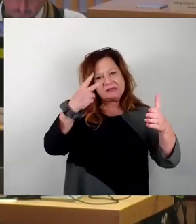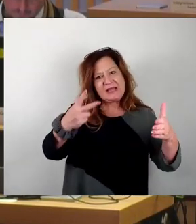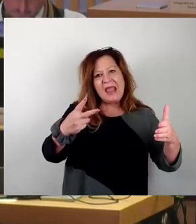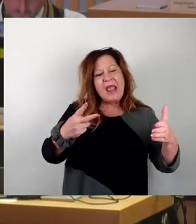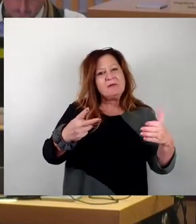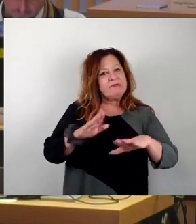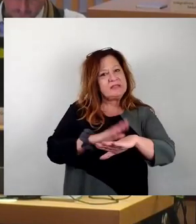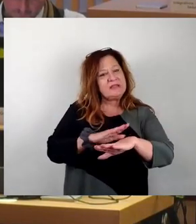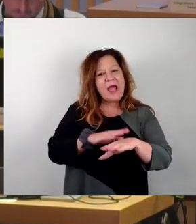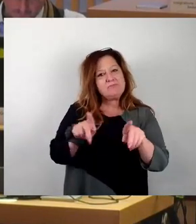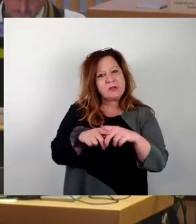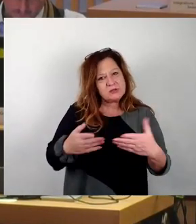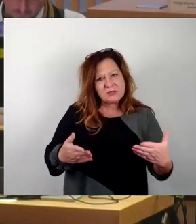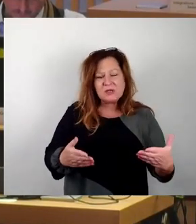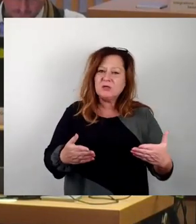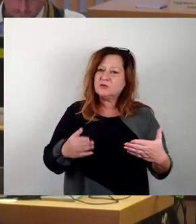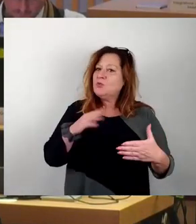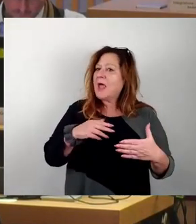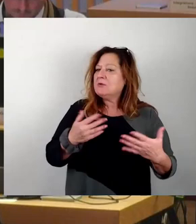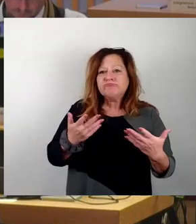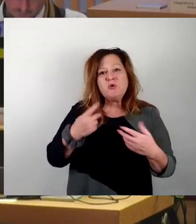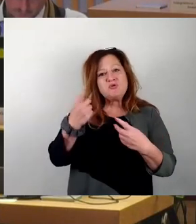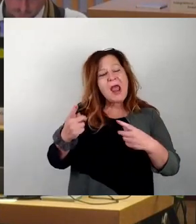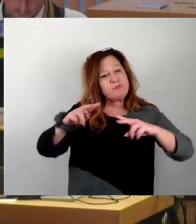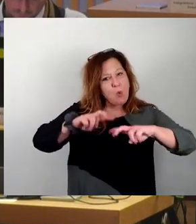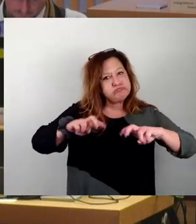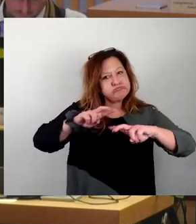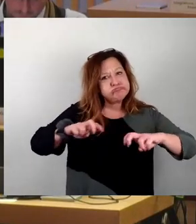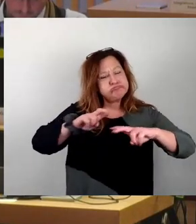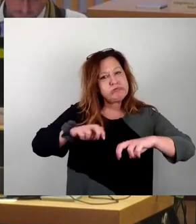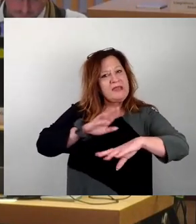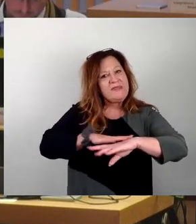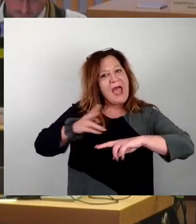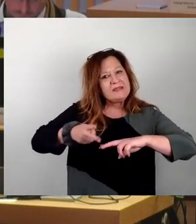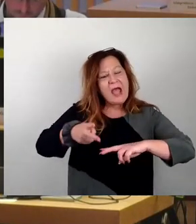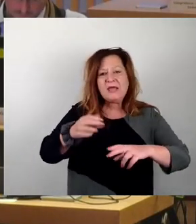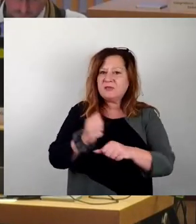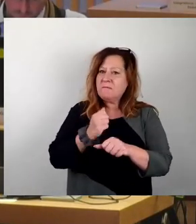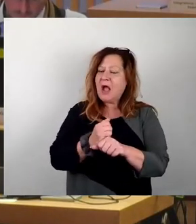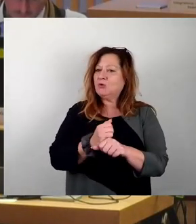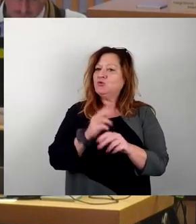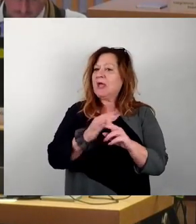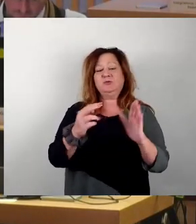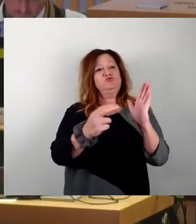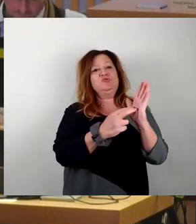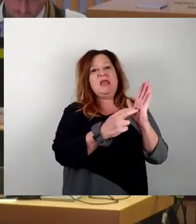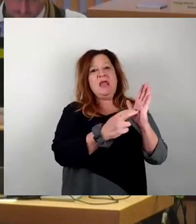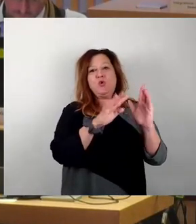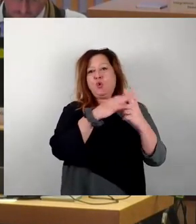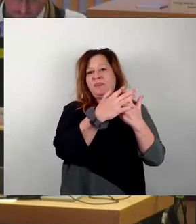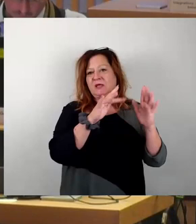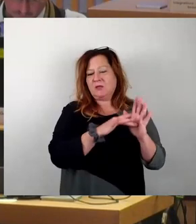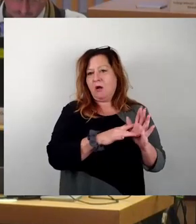irgendwo auf Erforschungsreise zu gehen, wenn es stark interessiert, welcher Kontext da besteht. Im Internet